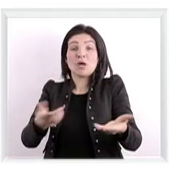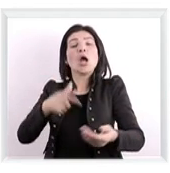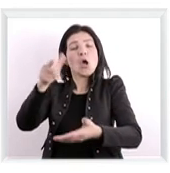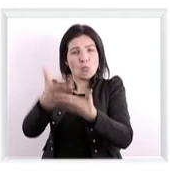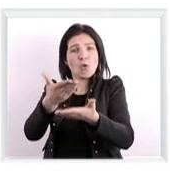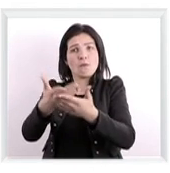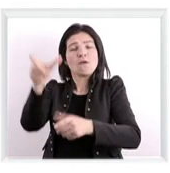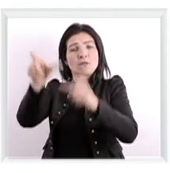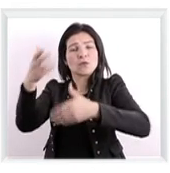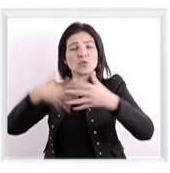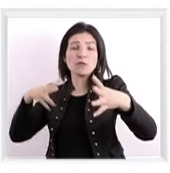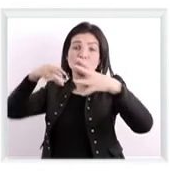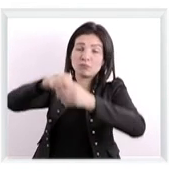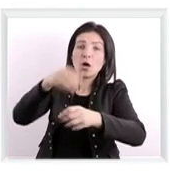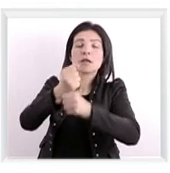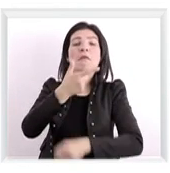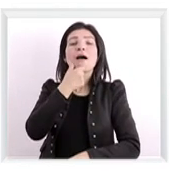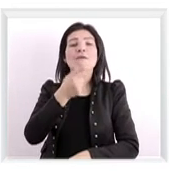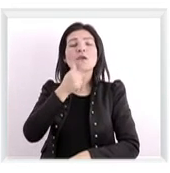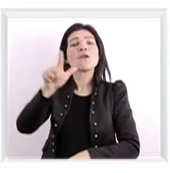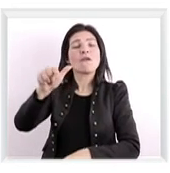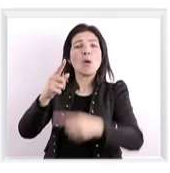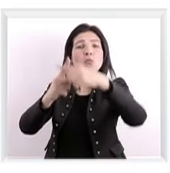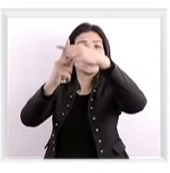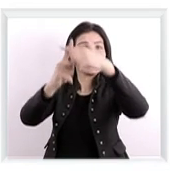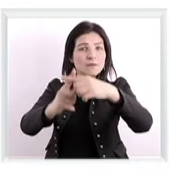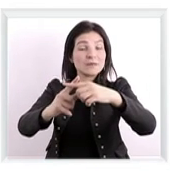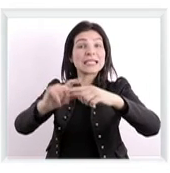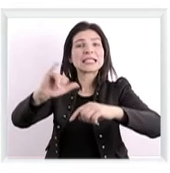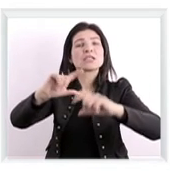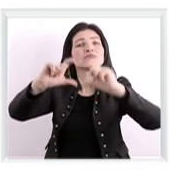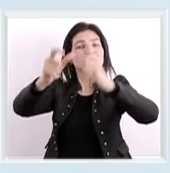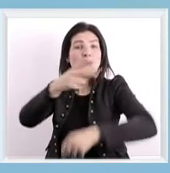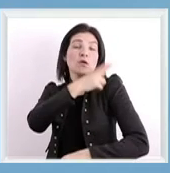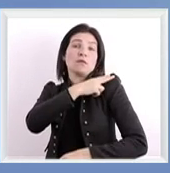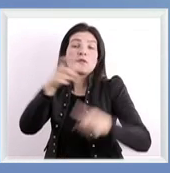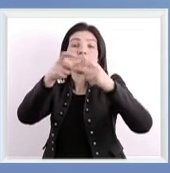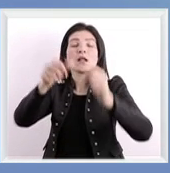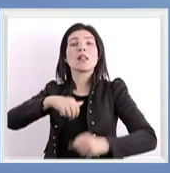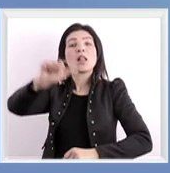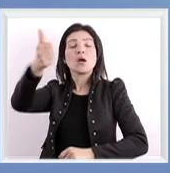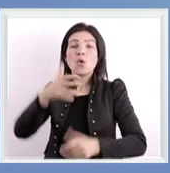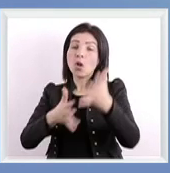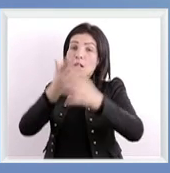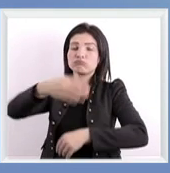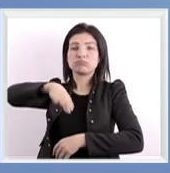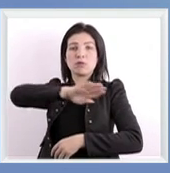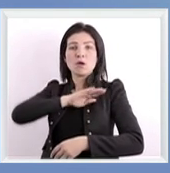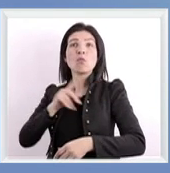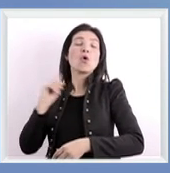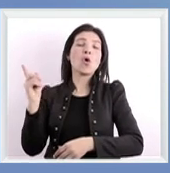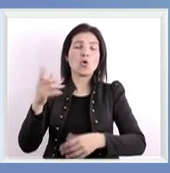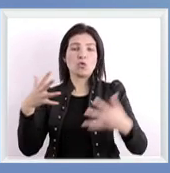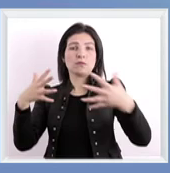اللي اندماجهم في المؤسسة ساهد وزيد فيه برشة إيجابيات للمشغل أولاً تأكد على مفهوم المسؤولية